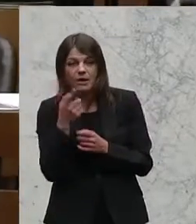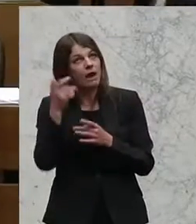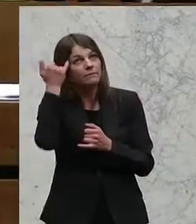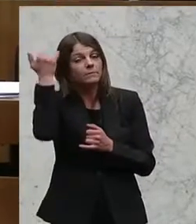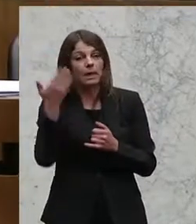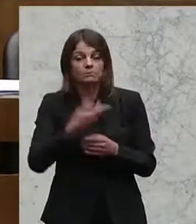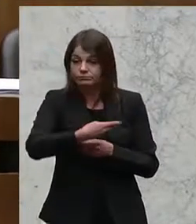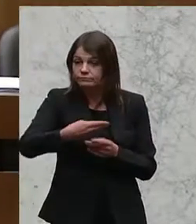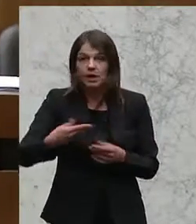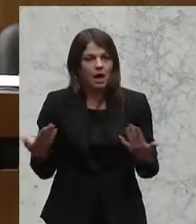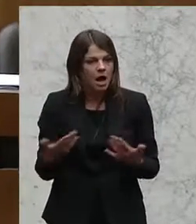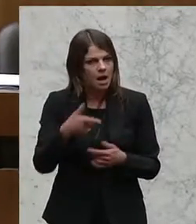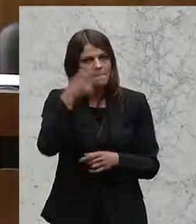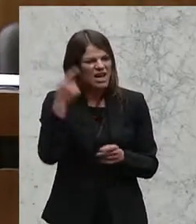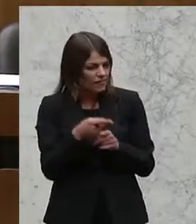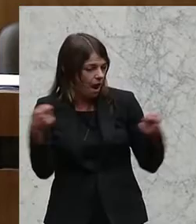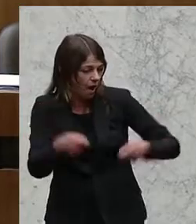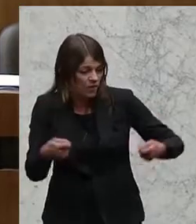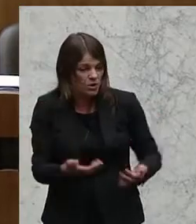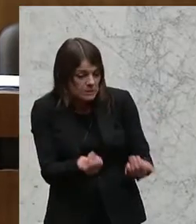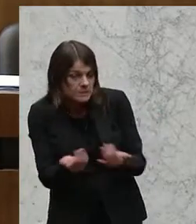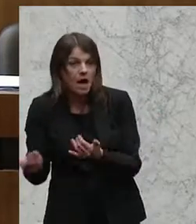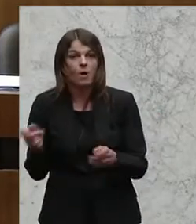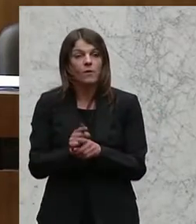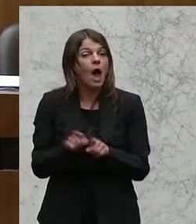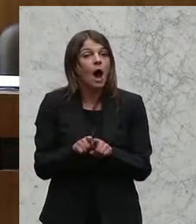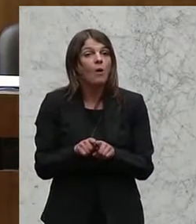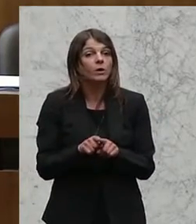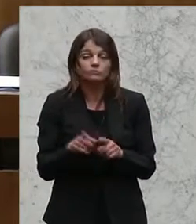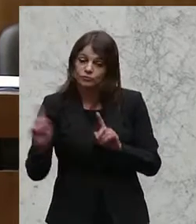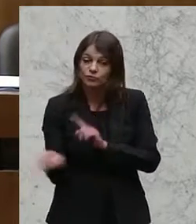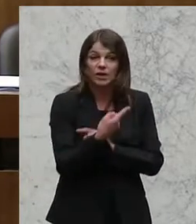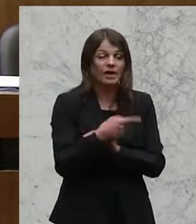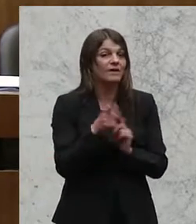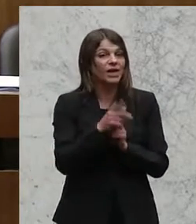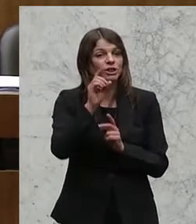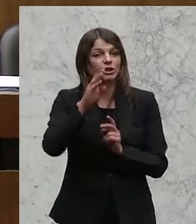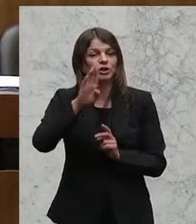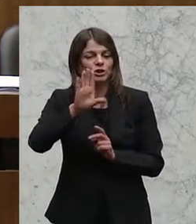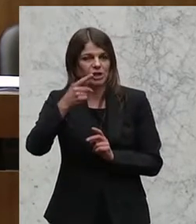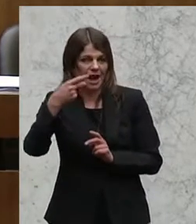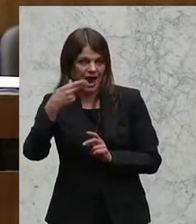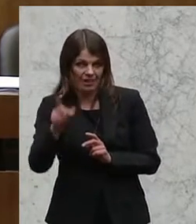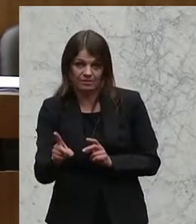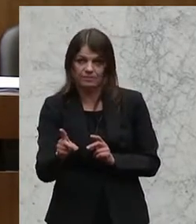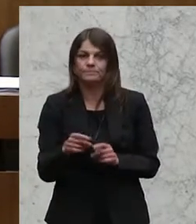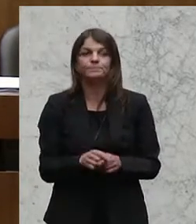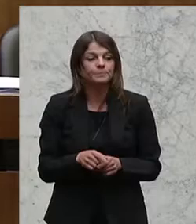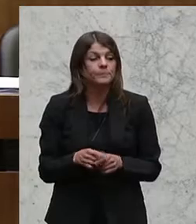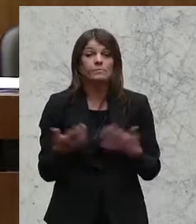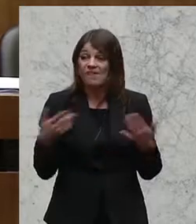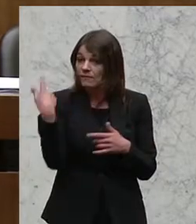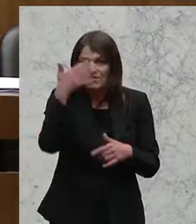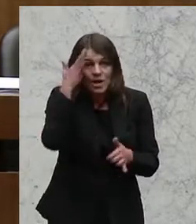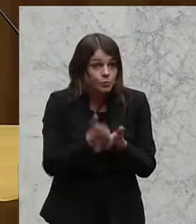Menschen aufgehetzt, verhetzt oder sogar in den Dschihad getrieben werden. Das wissen wir.